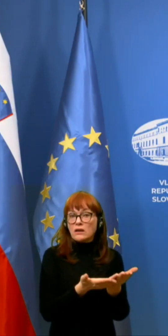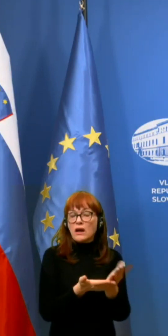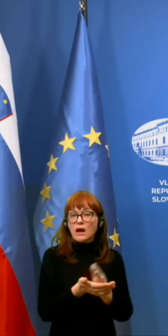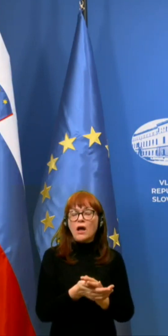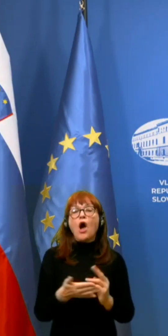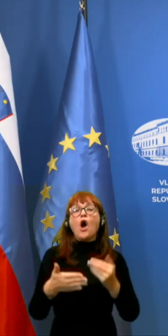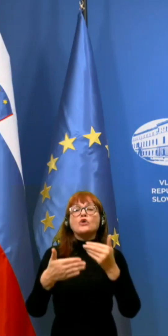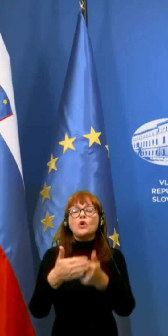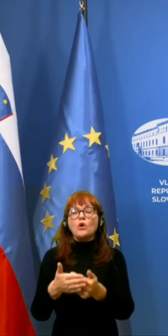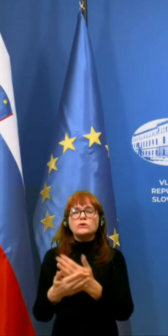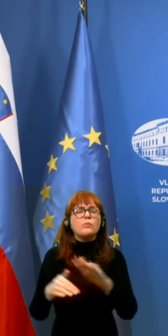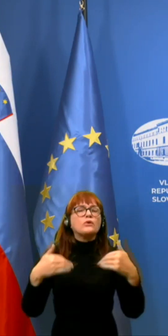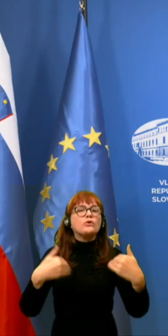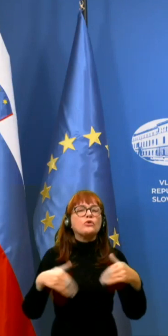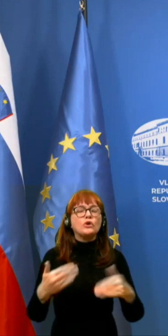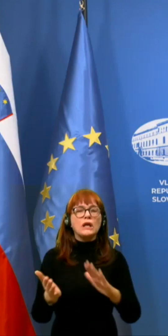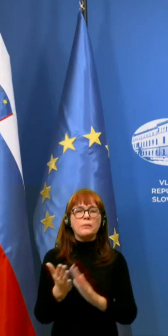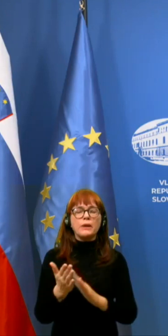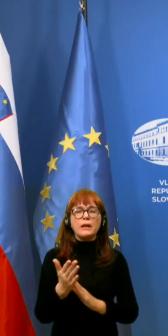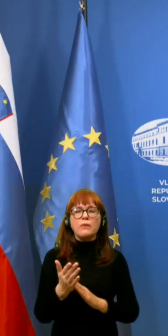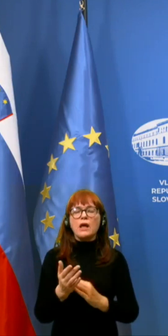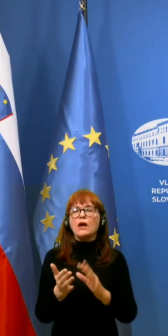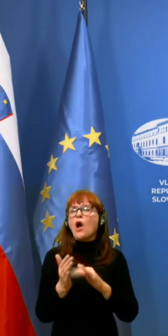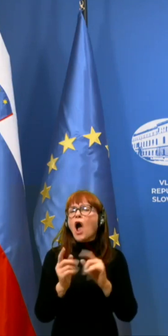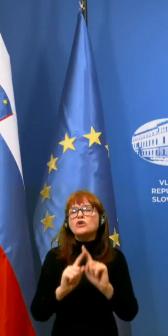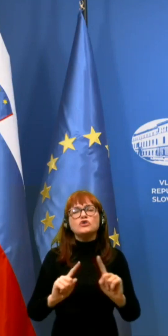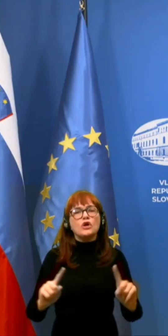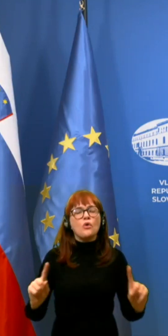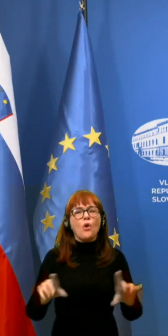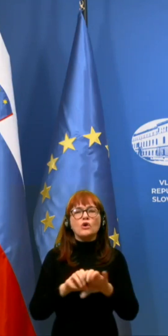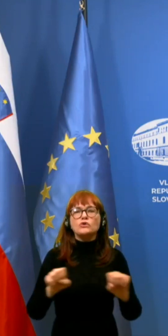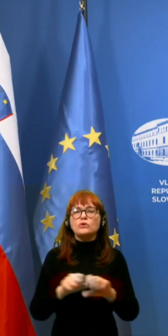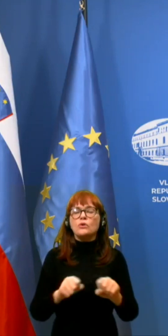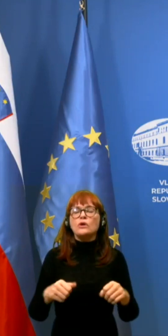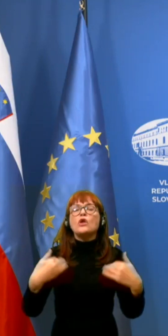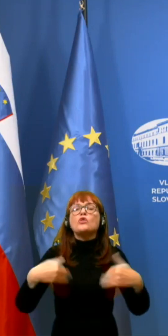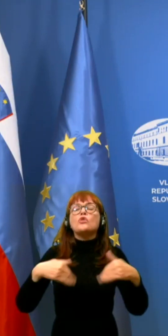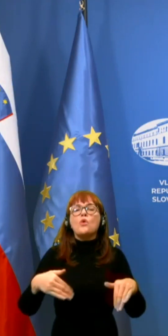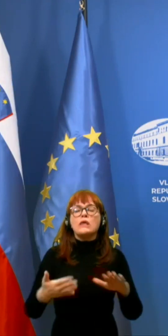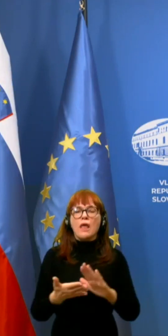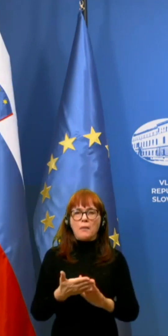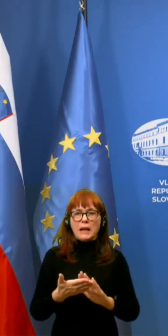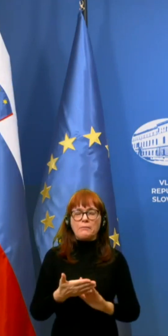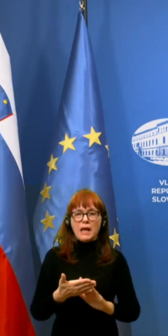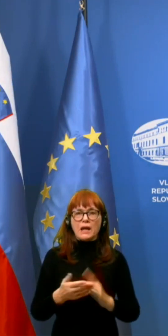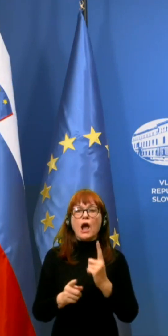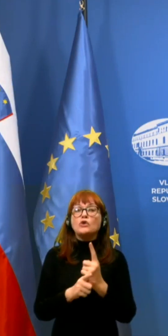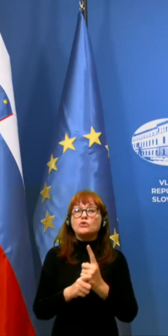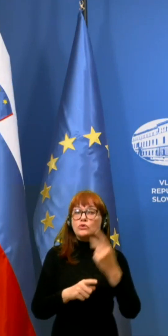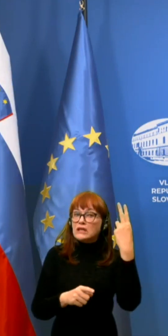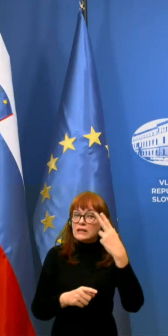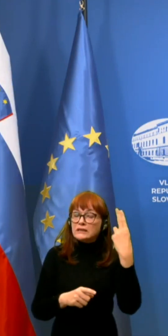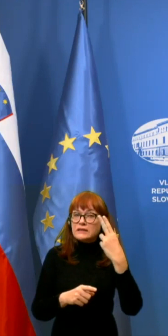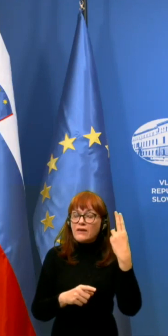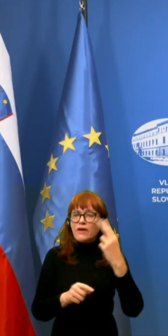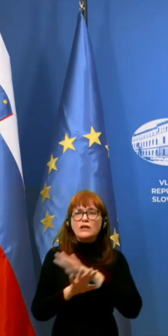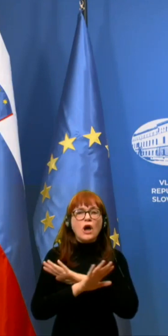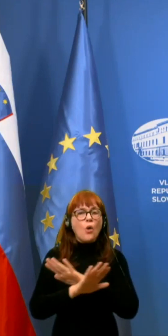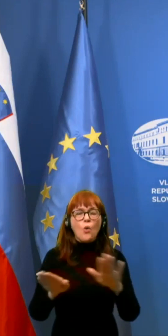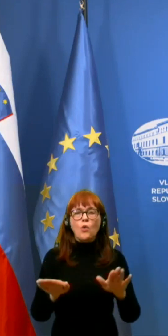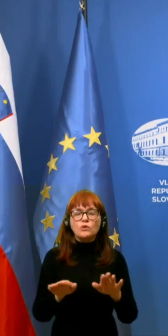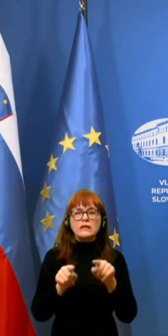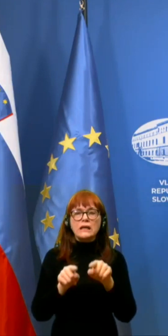dostop do vseh nujnih primerov, kakšnih koli, se pravi do storitev za nujne primere, potem je seveda vse